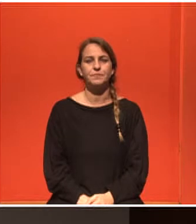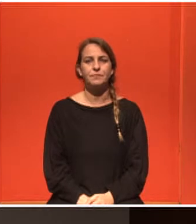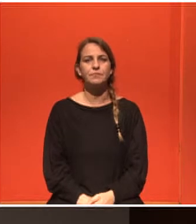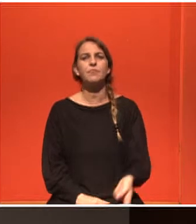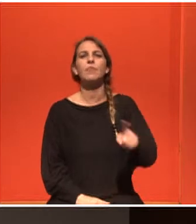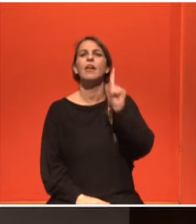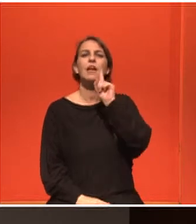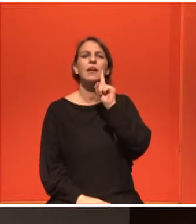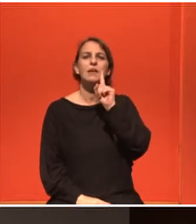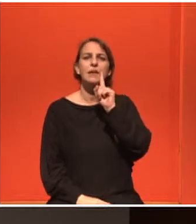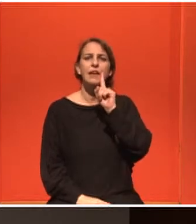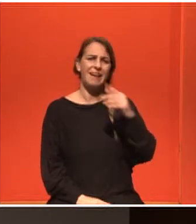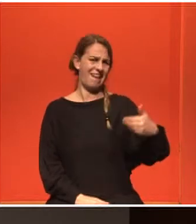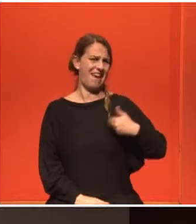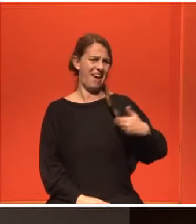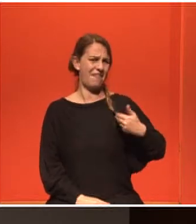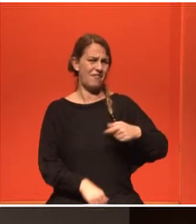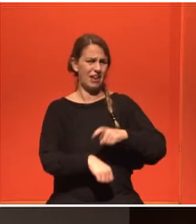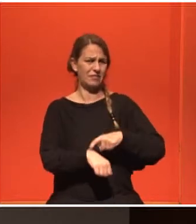έχει νοσήσει από καρκίνο σε εφηβική ηλικία.